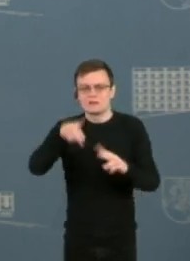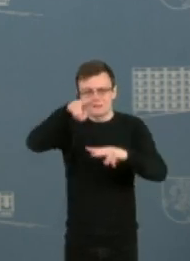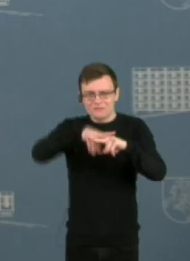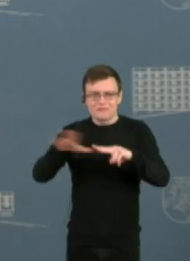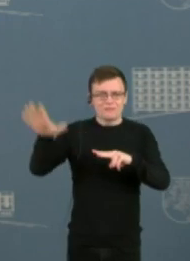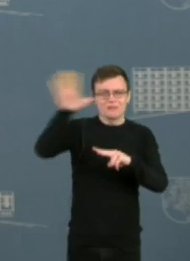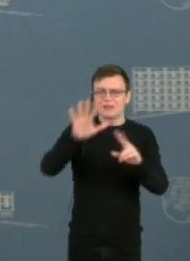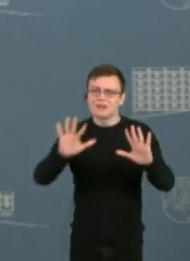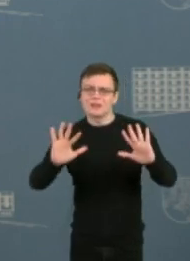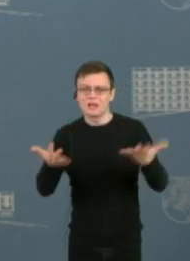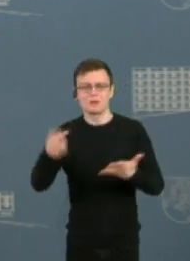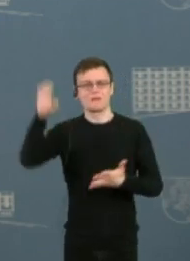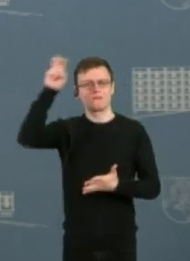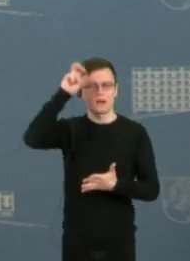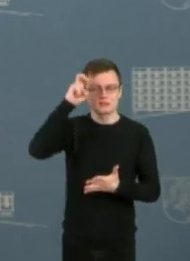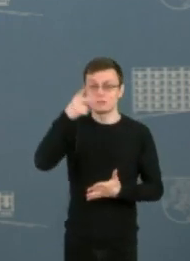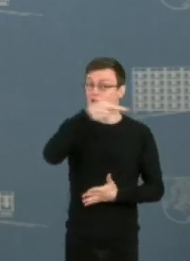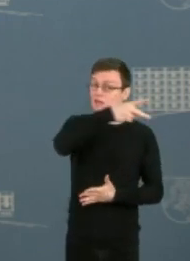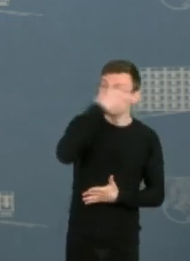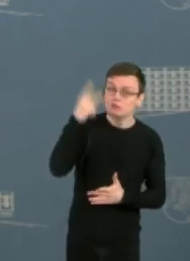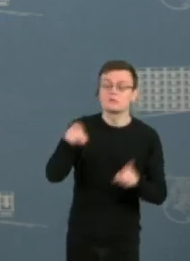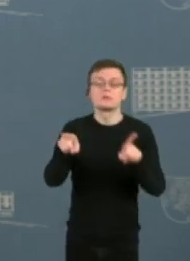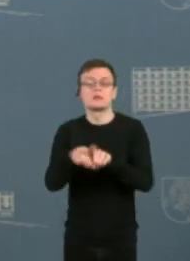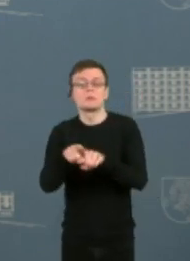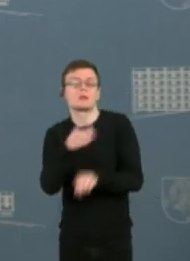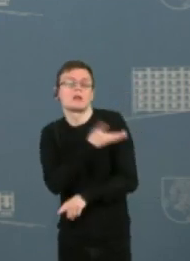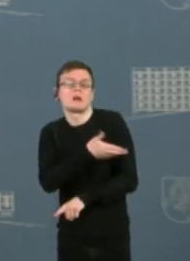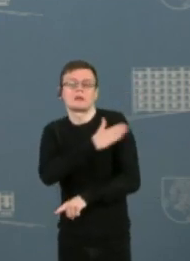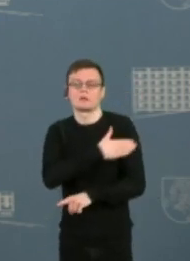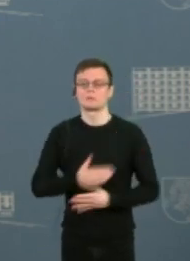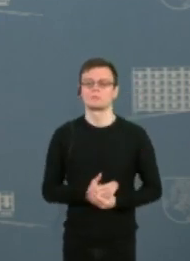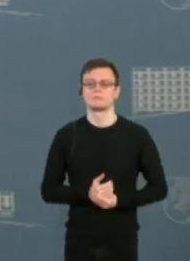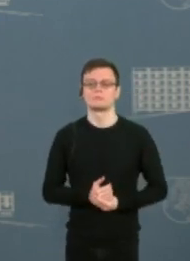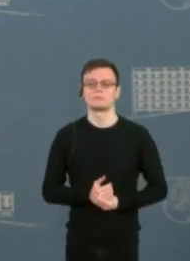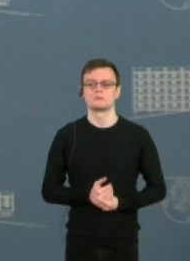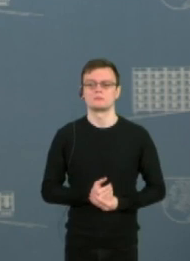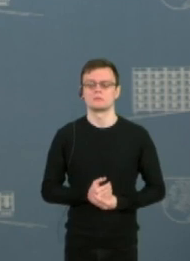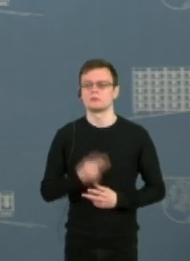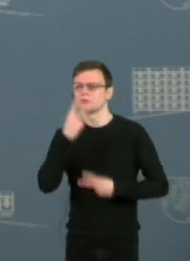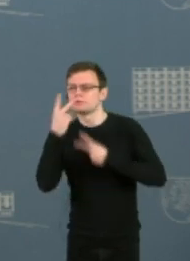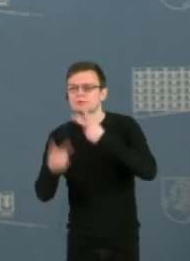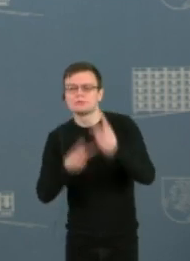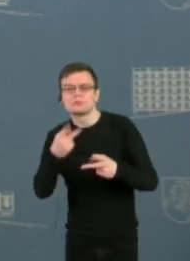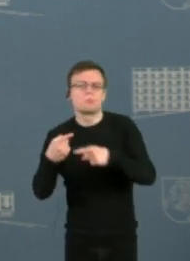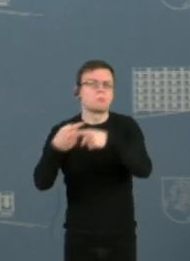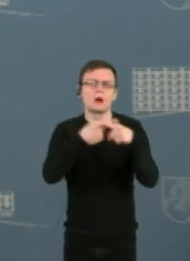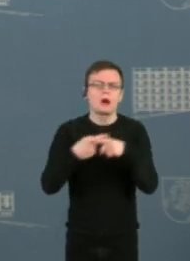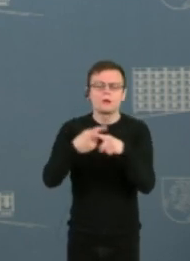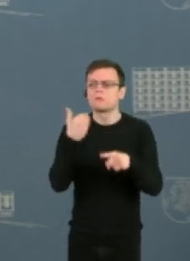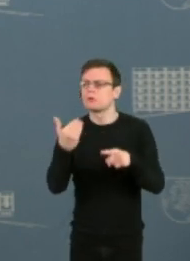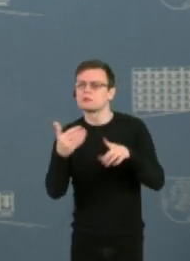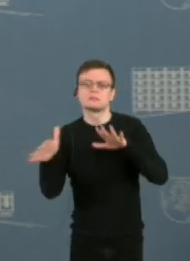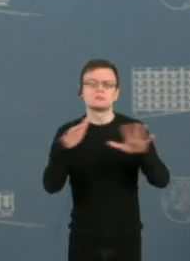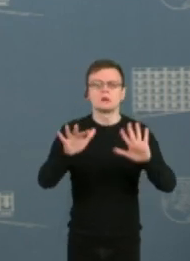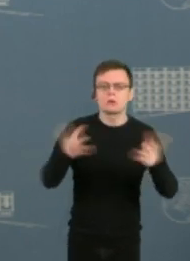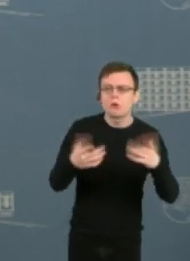mūsų valstybėse, tiek Lietuvoje, tiek Lankijoje. Mes stabiame įvykius Baltarusijoje, stabiame įvykius